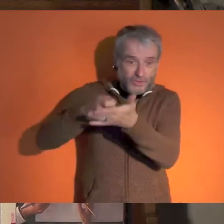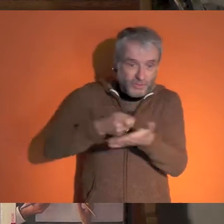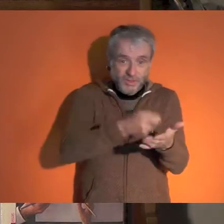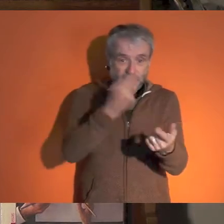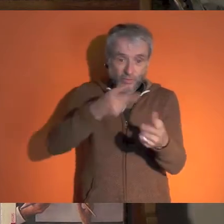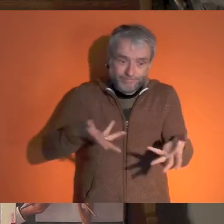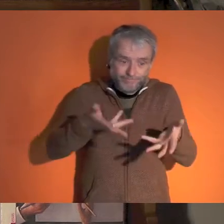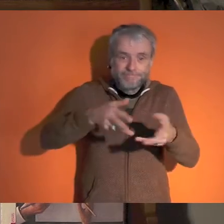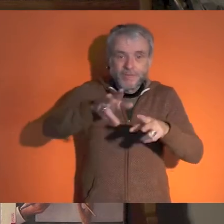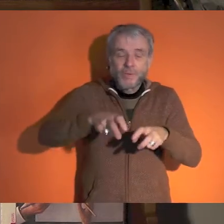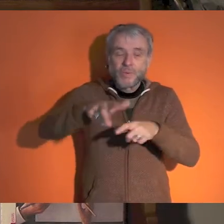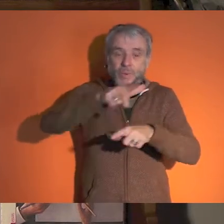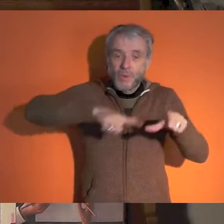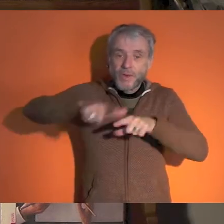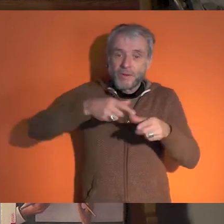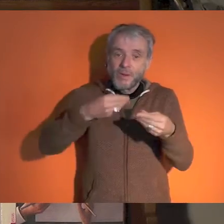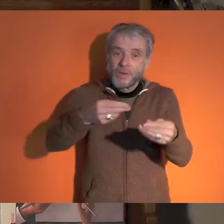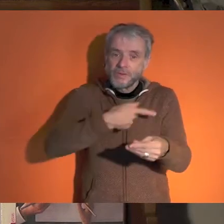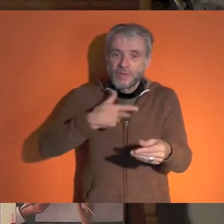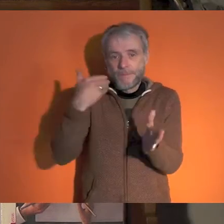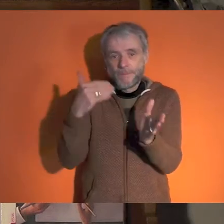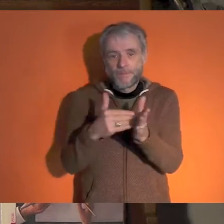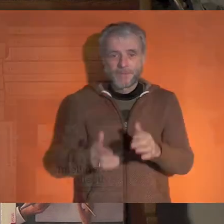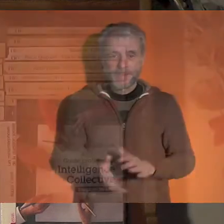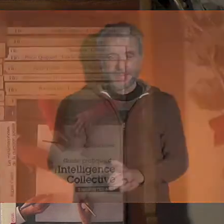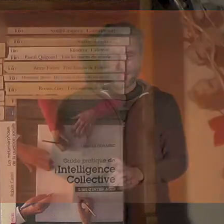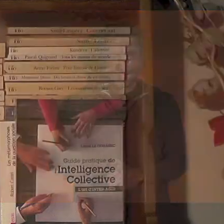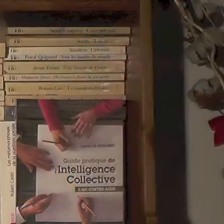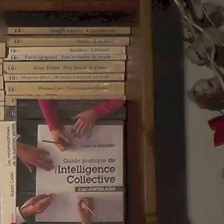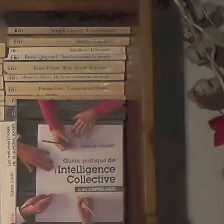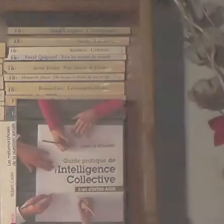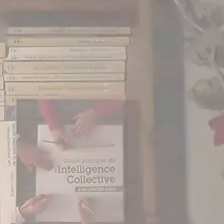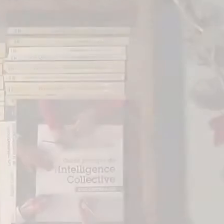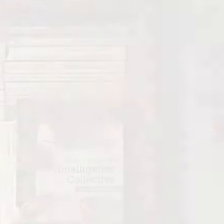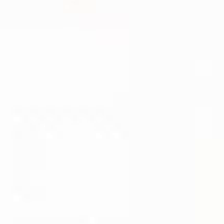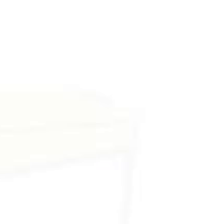locaux, bio et favoriser une agriculture locale et respectueuse de la santé.